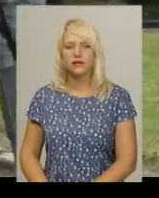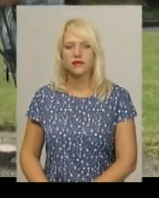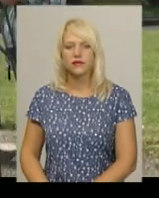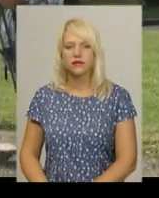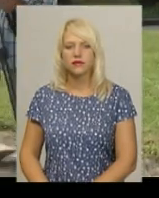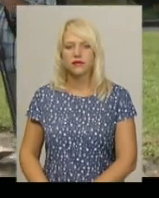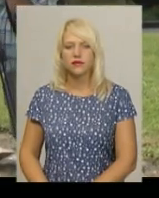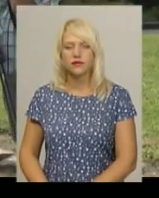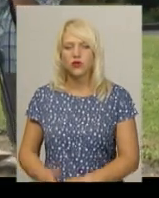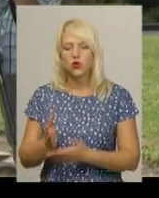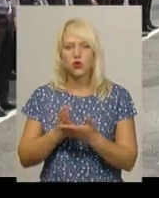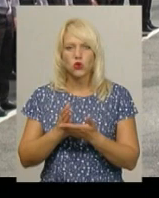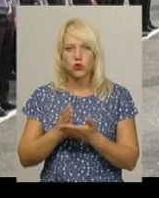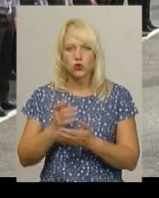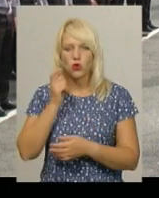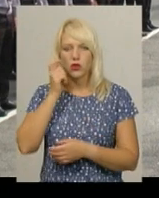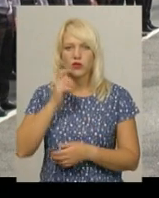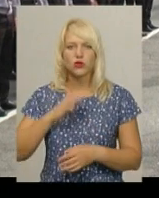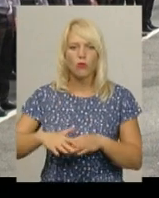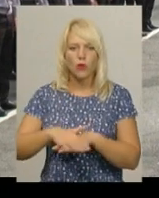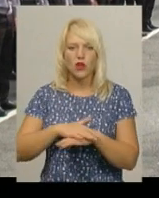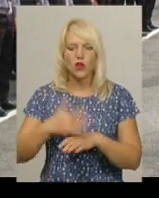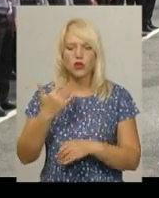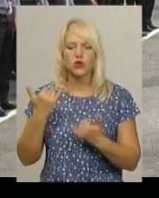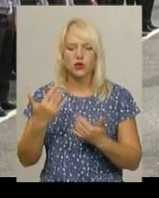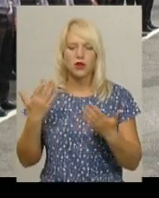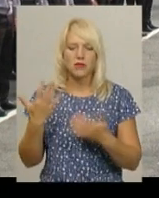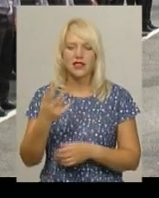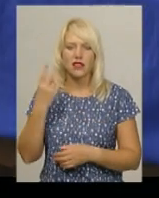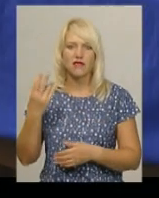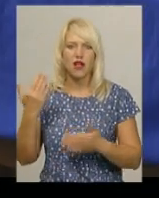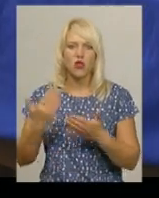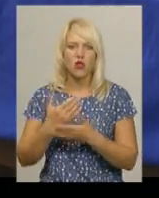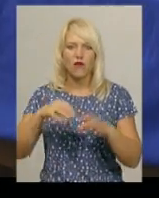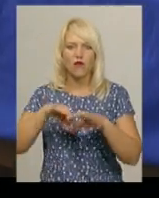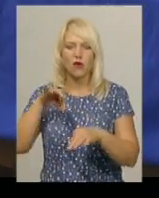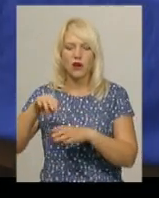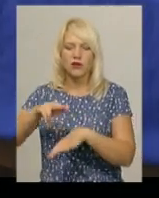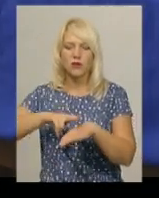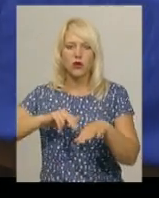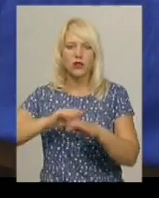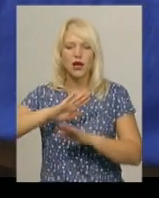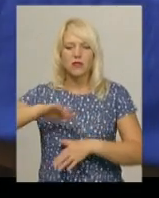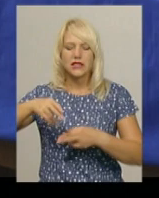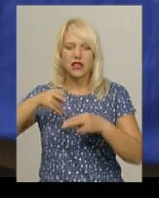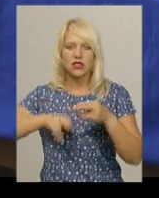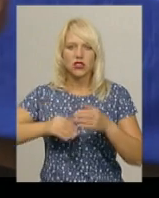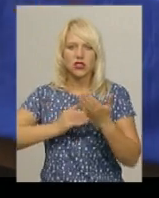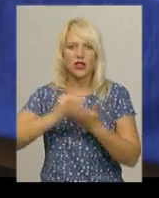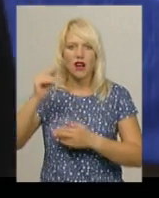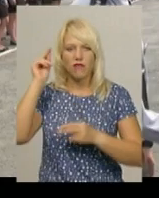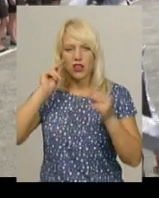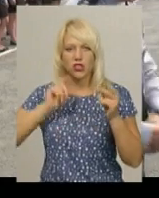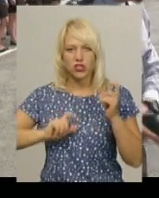Служу українському народові. Сьогодні 52 новобранці Національної поліції в області після закінчення вишів отримали свою першу